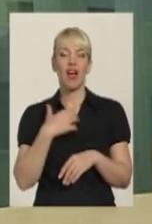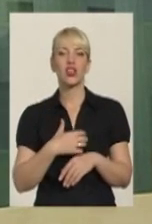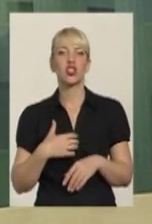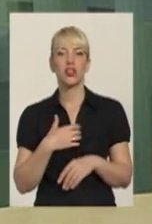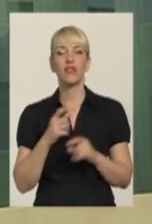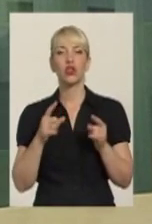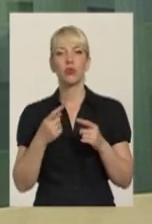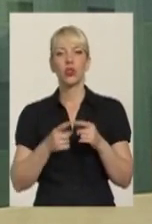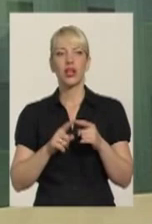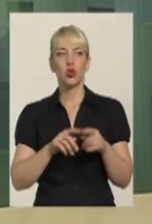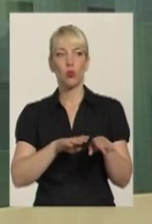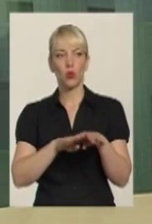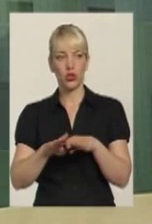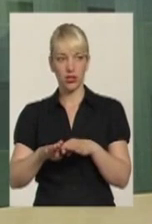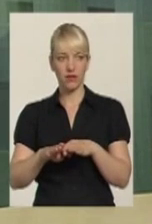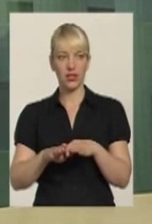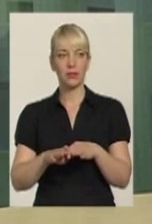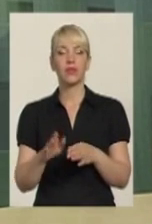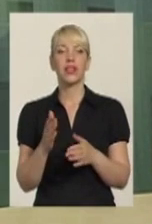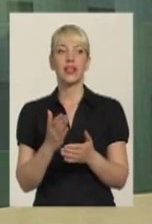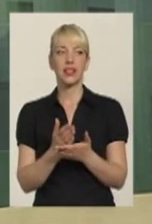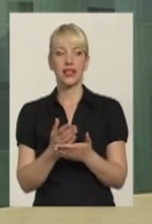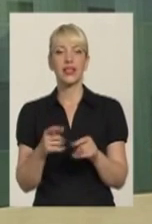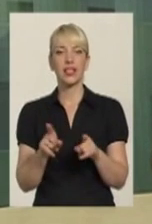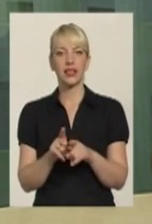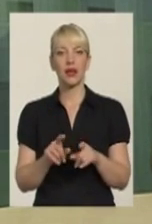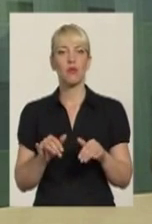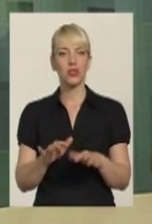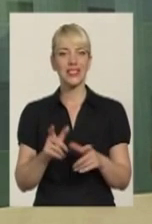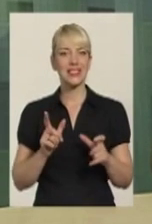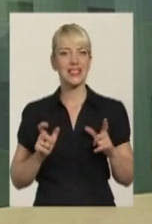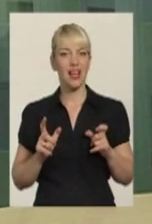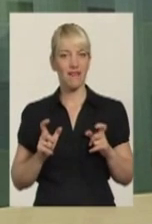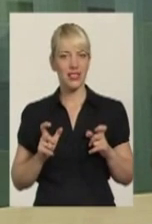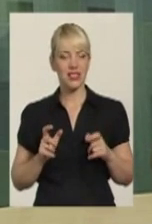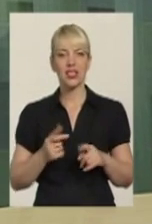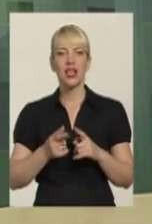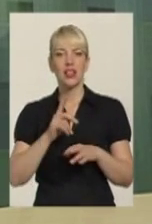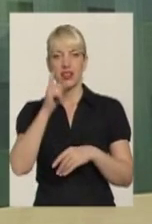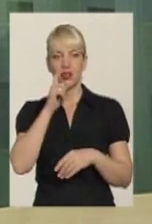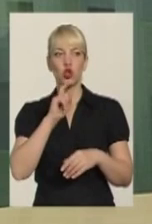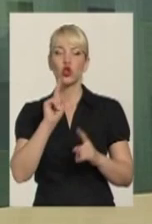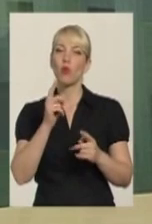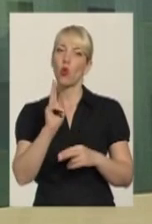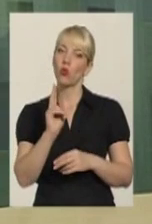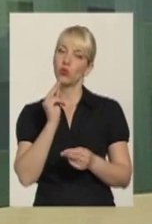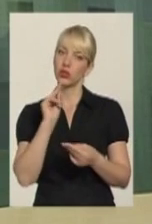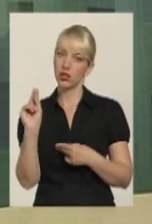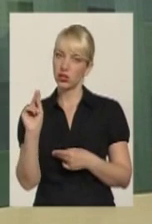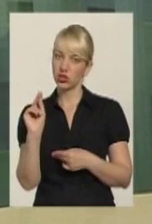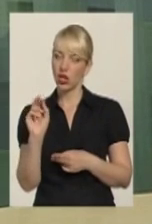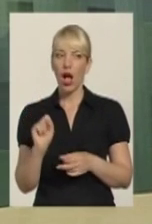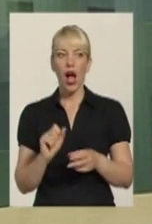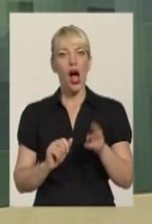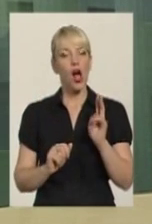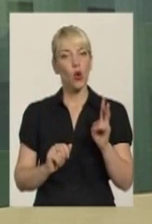на цьому рівні проходять якісь такі, знаєте, процеси завісті, процеси нерозуміння, чому комусь краще, а комусь